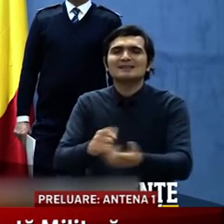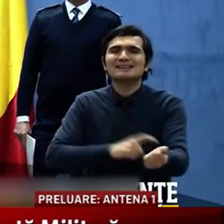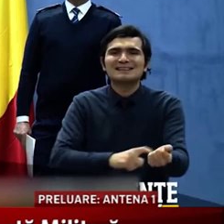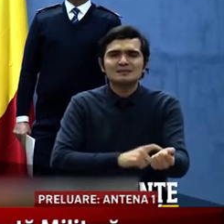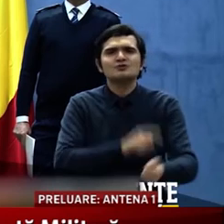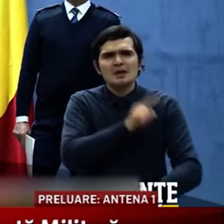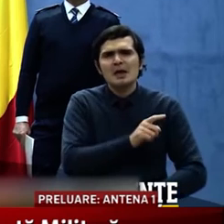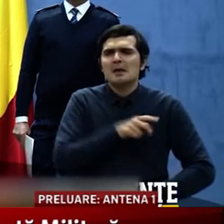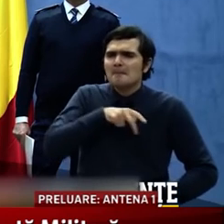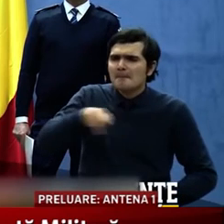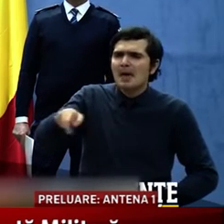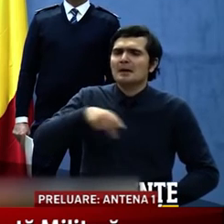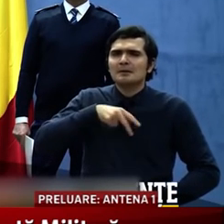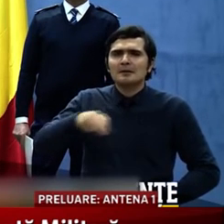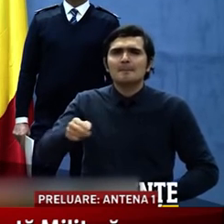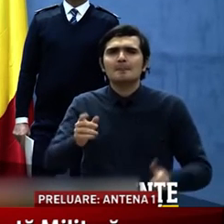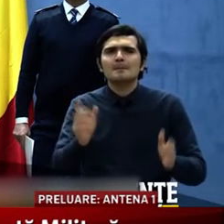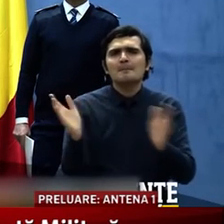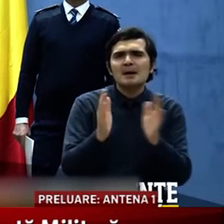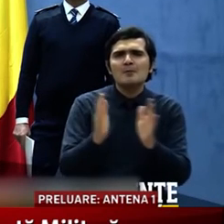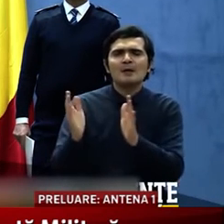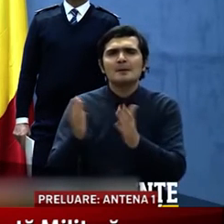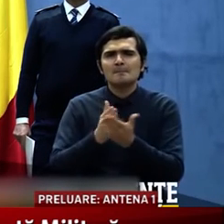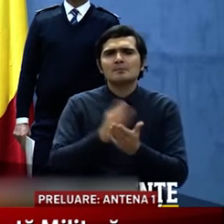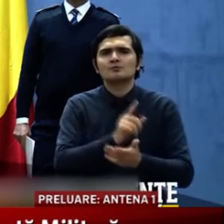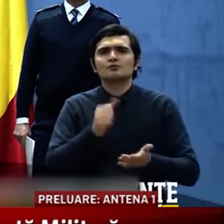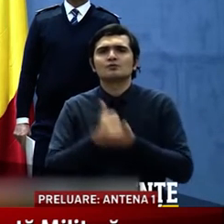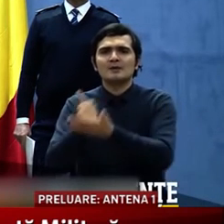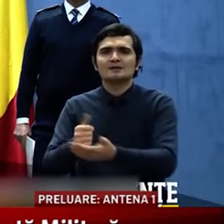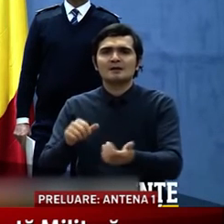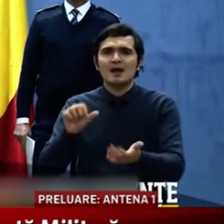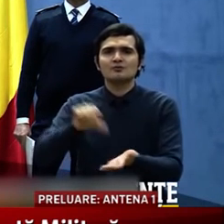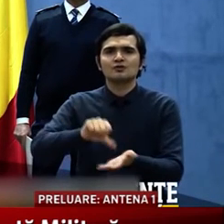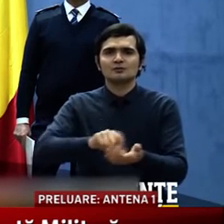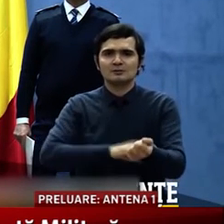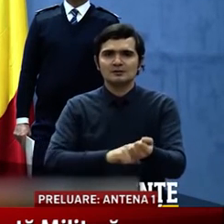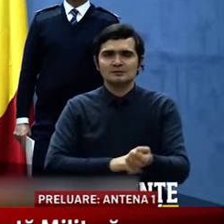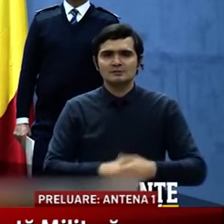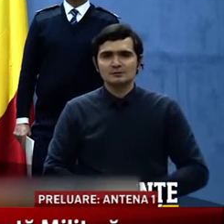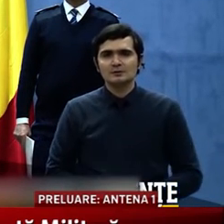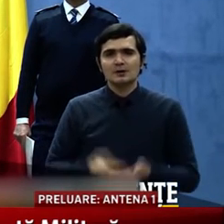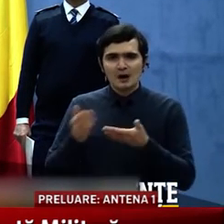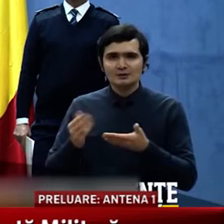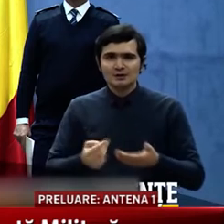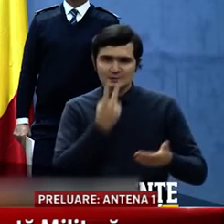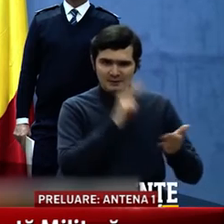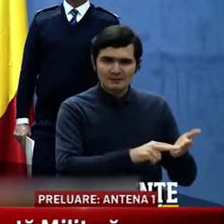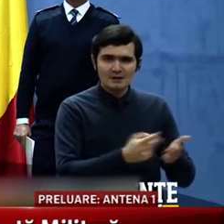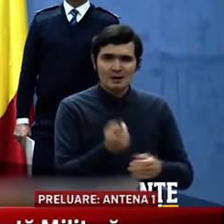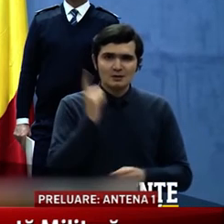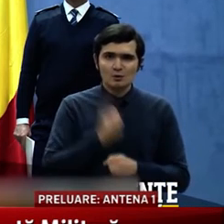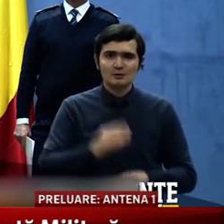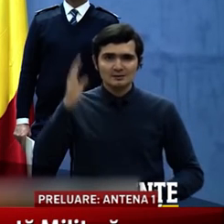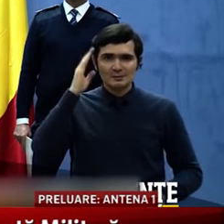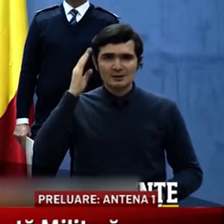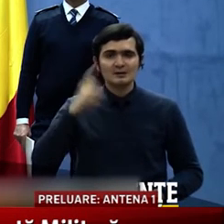care merg și donează periodic la centrele de sânge. Această prevedere în ordonanța militară